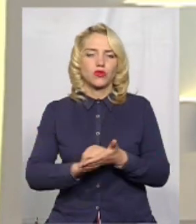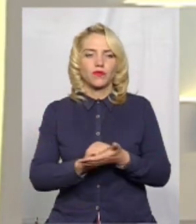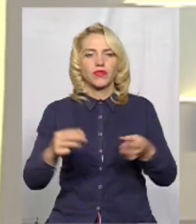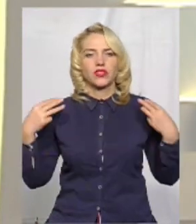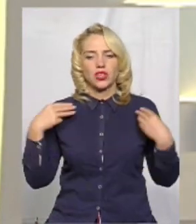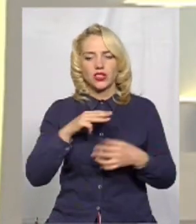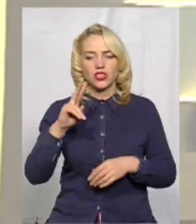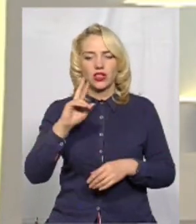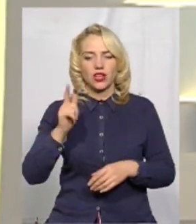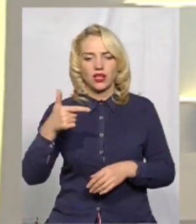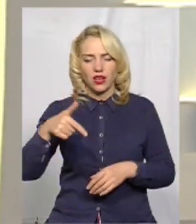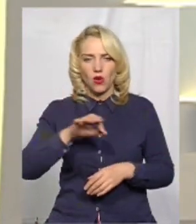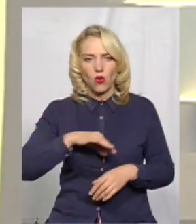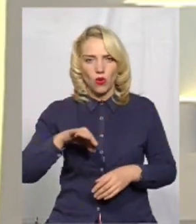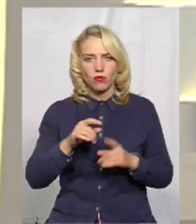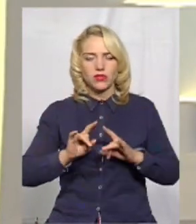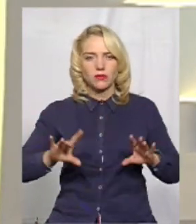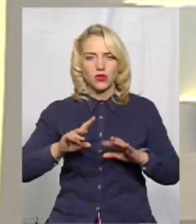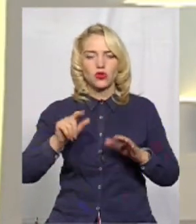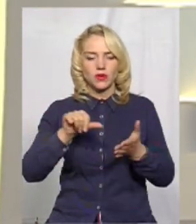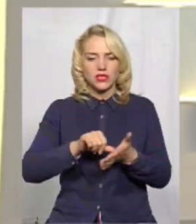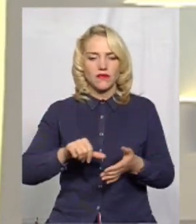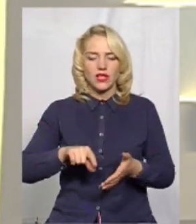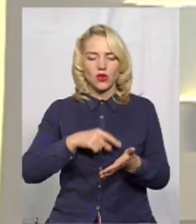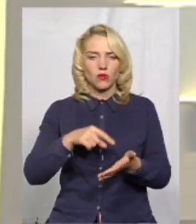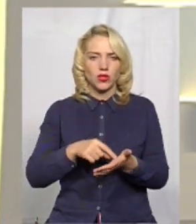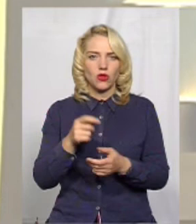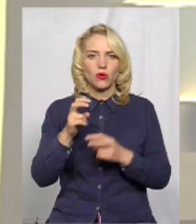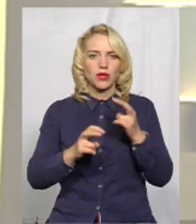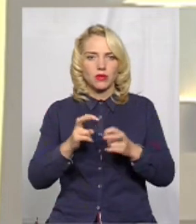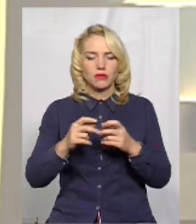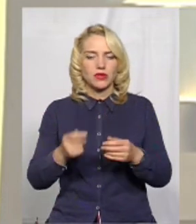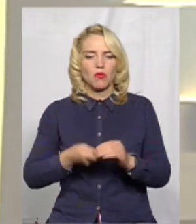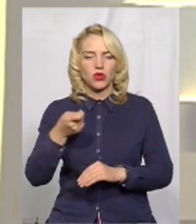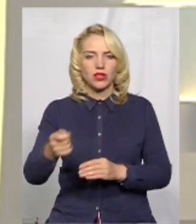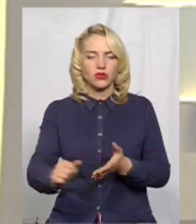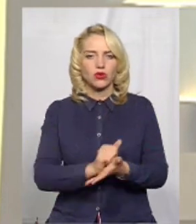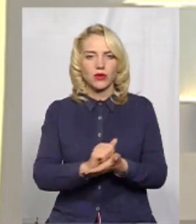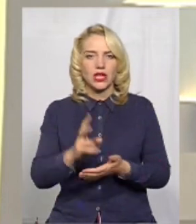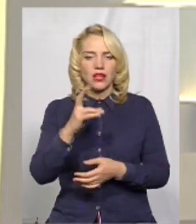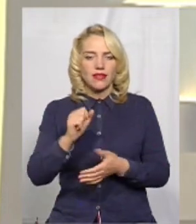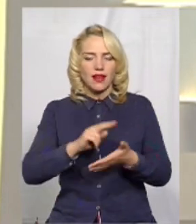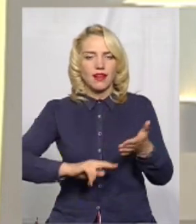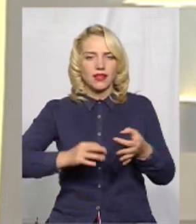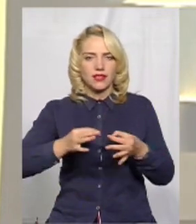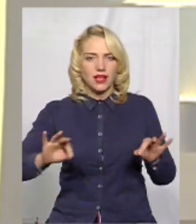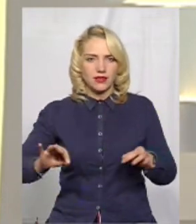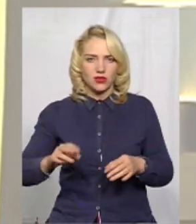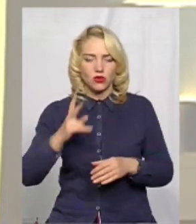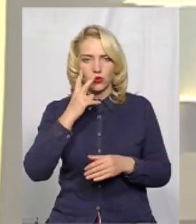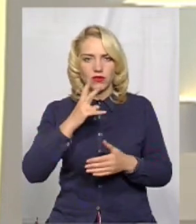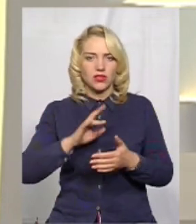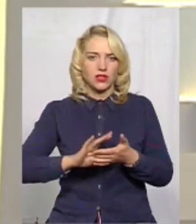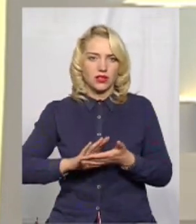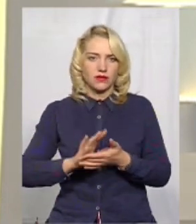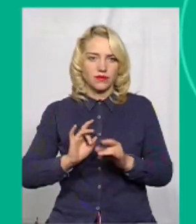Заргіда Шковський повідомив, що представники комунального підприємства подали сьогодні документи на ліцензію. Послухаємо його і